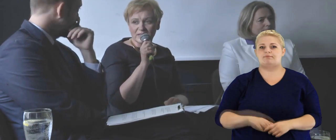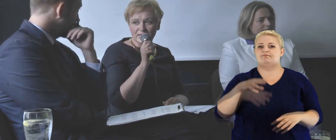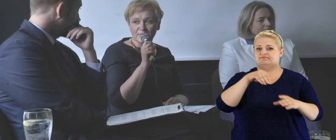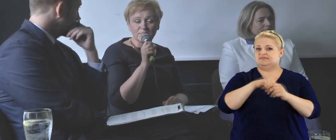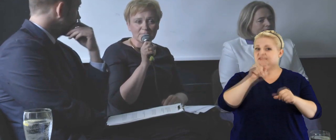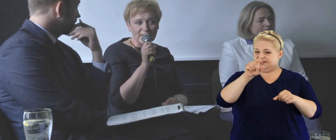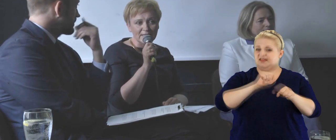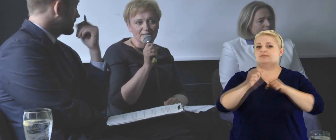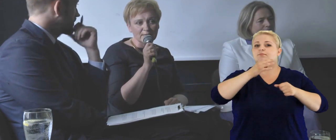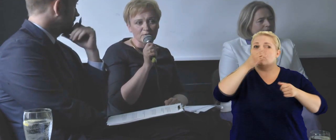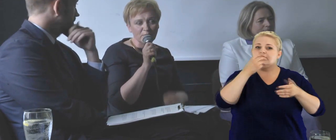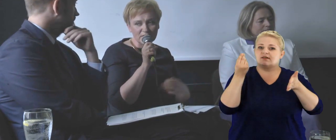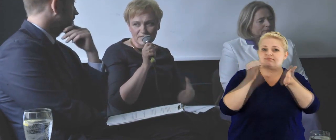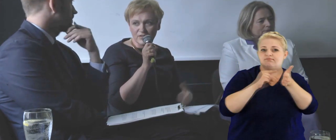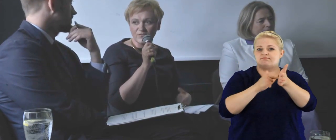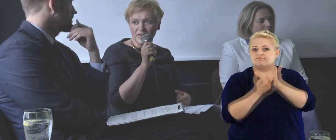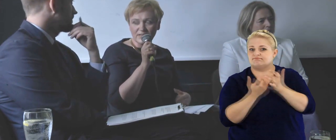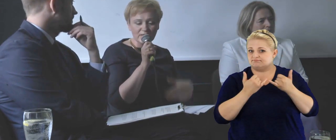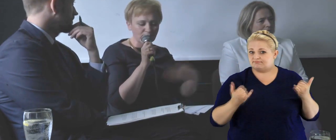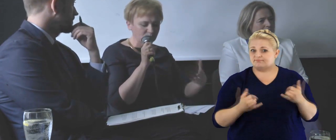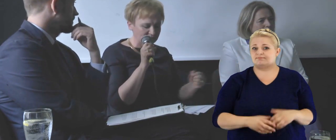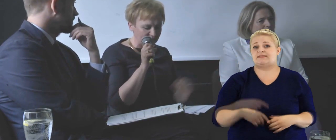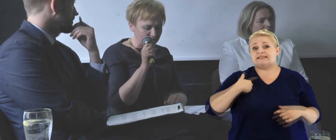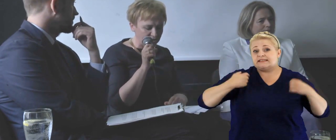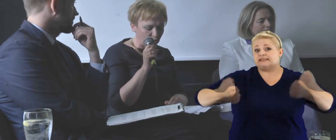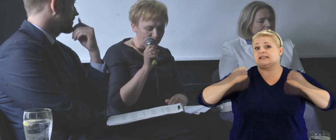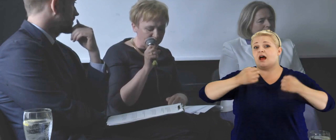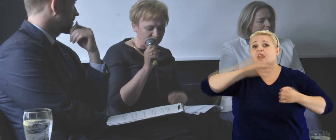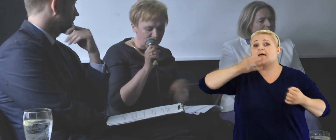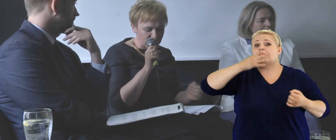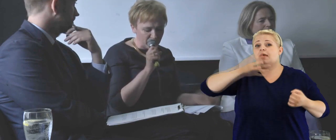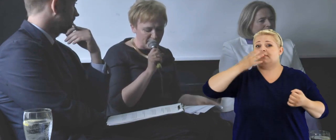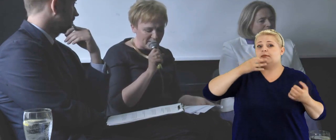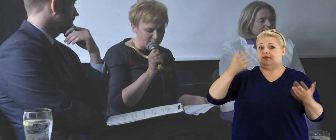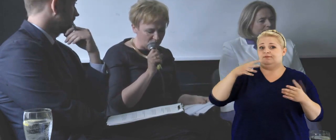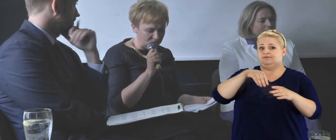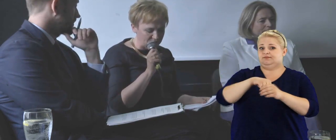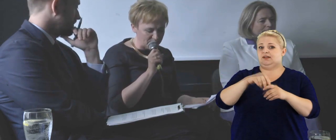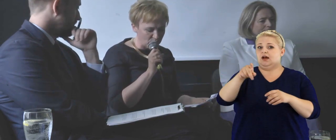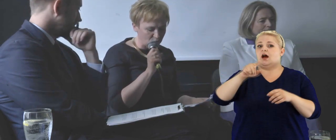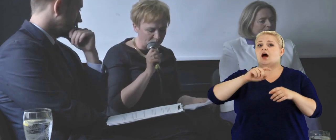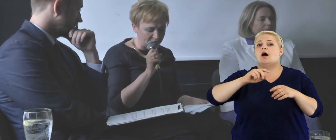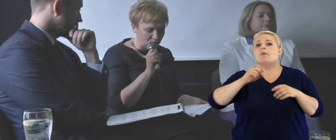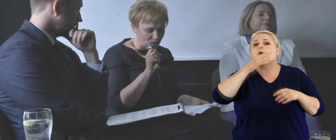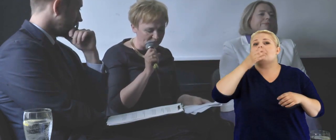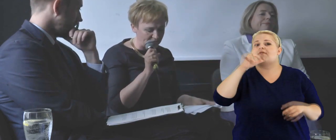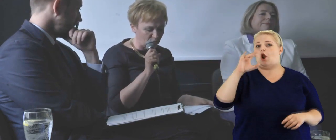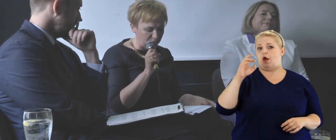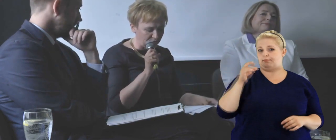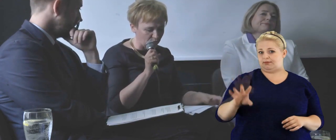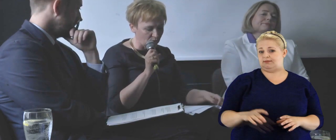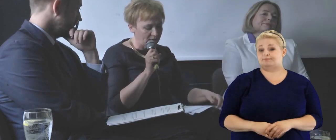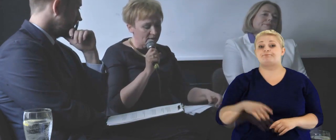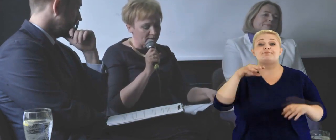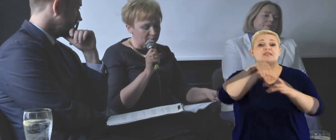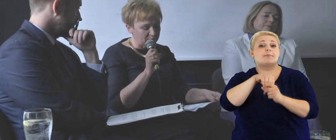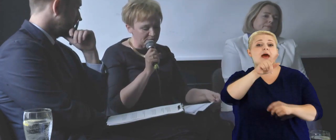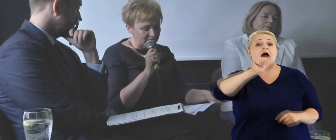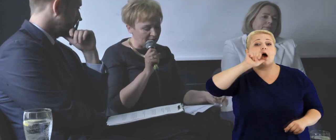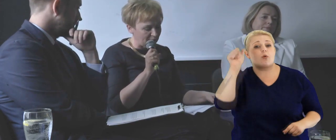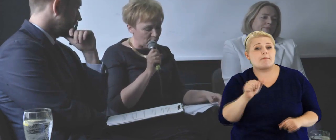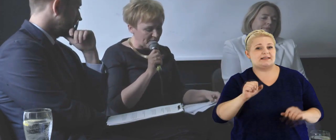dokonuje takich doprecyzowań i stara się ulepszyć, czy zoptymalizować ten sposób regulacji lobbingu.